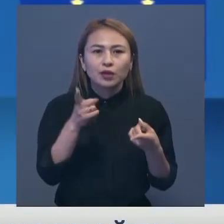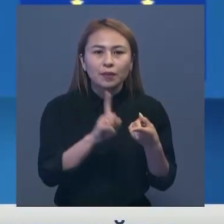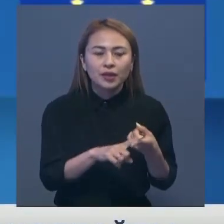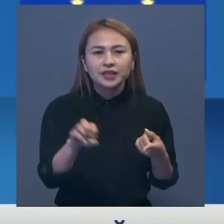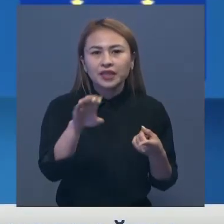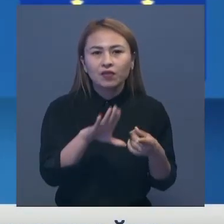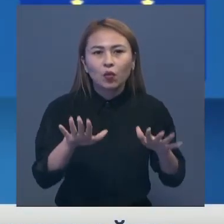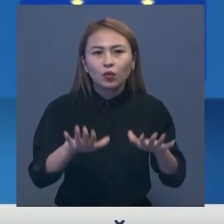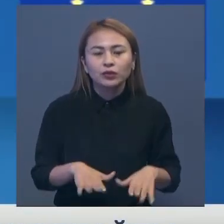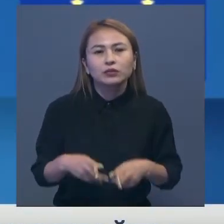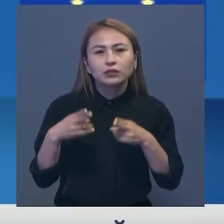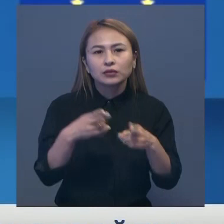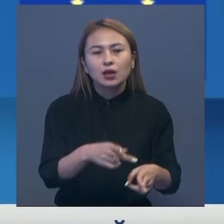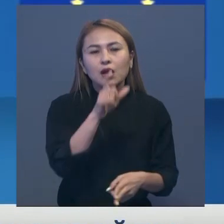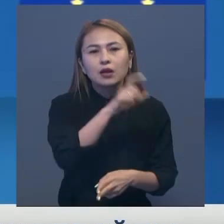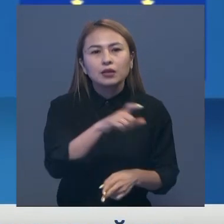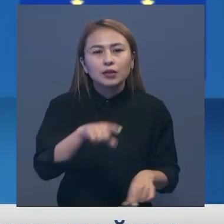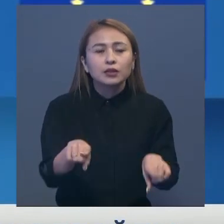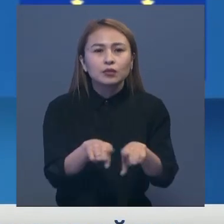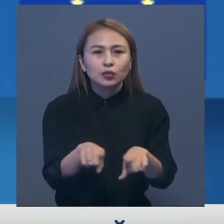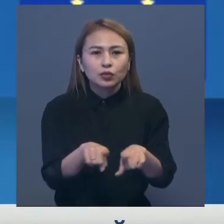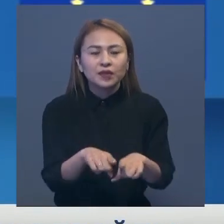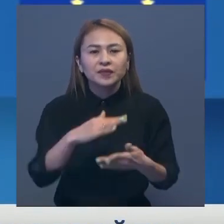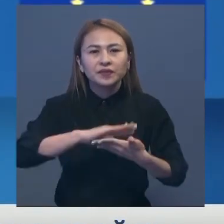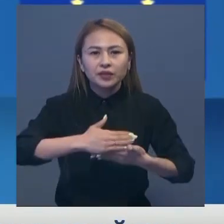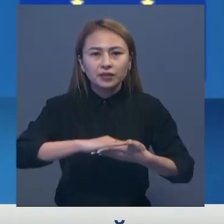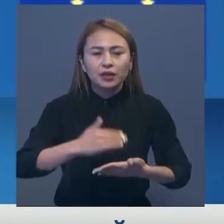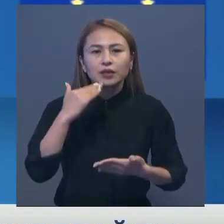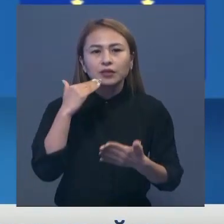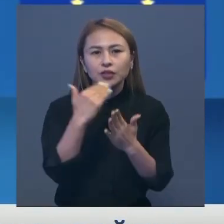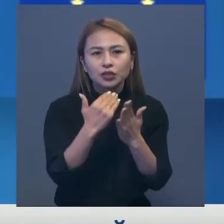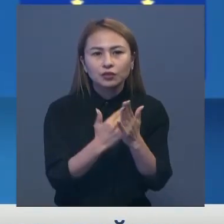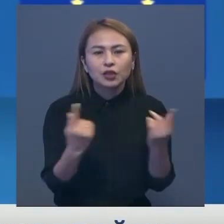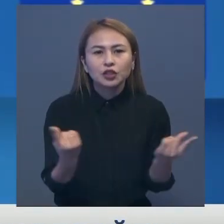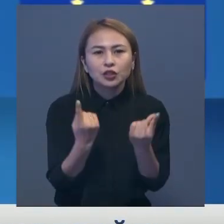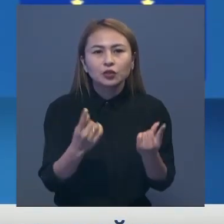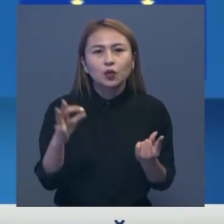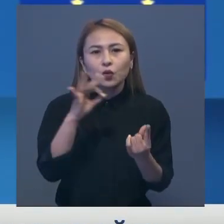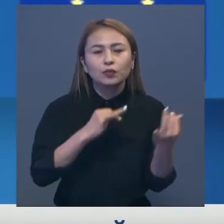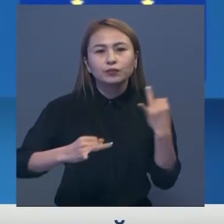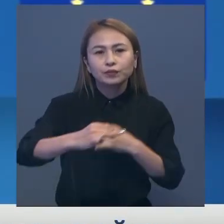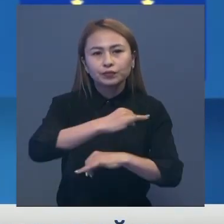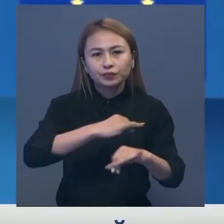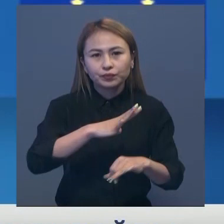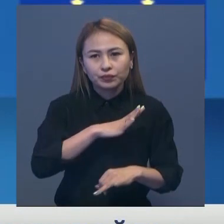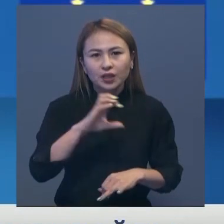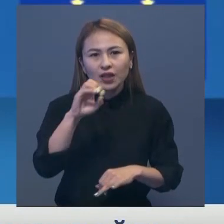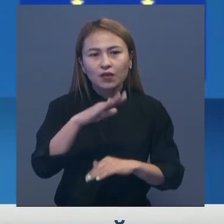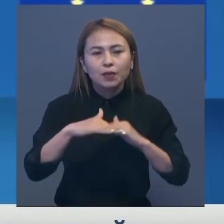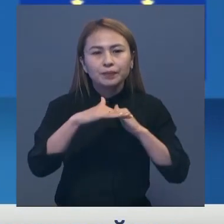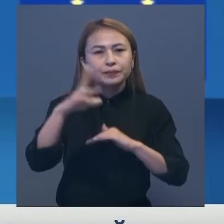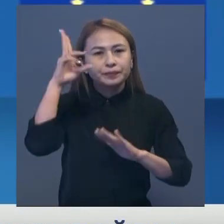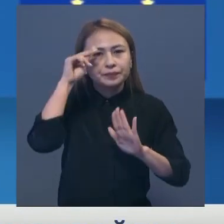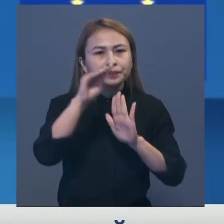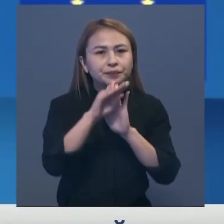еуродақ елдеріне баратын азаматтарымыз үшін визалық режимді женгілеті мәселерін талқылады. Бұл еуродақтен талқылау күн